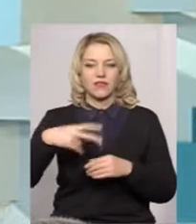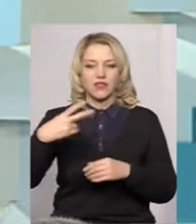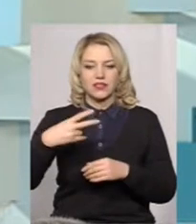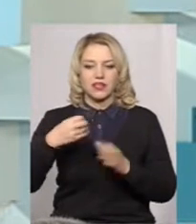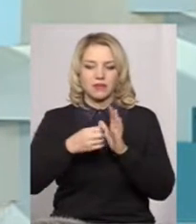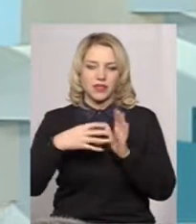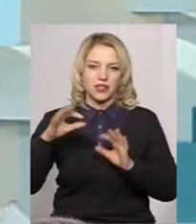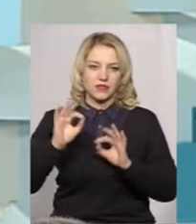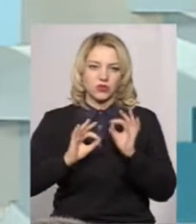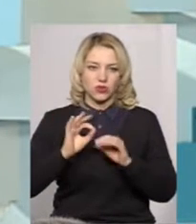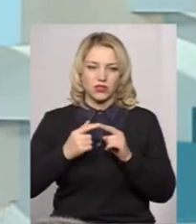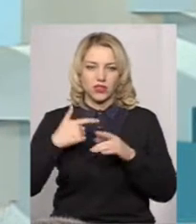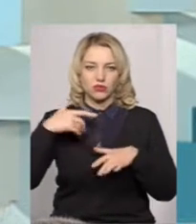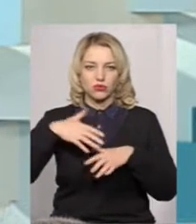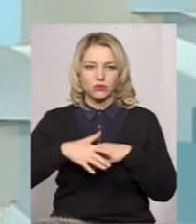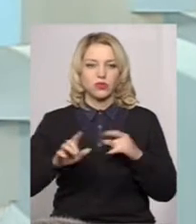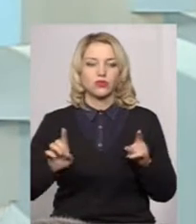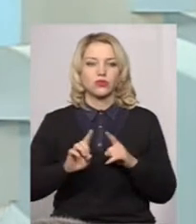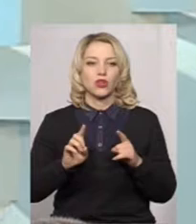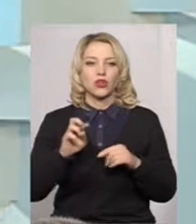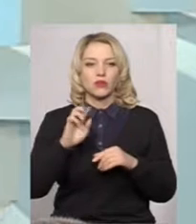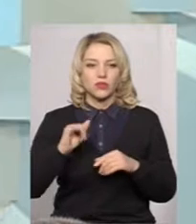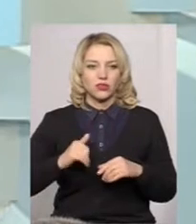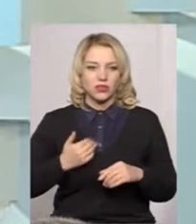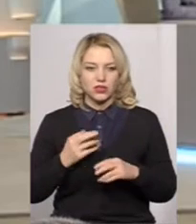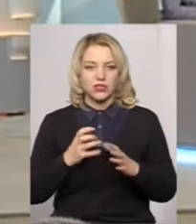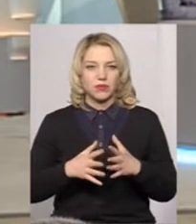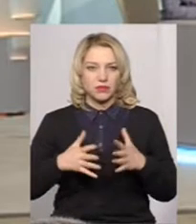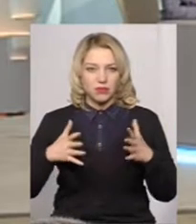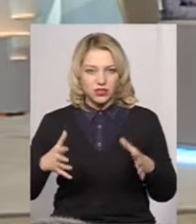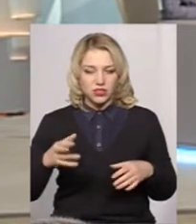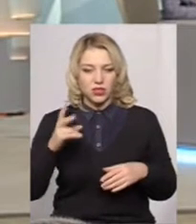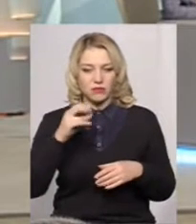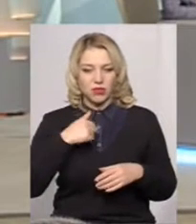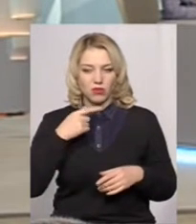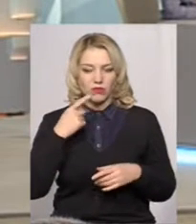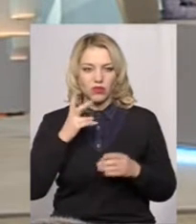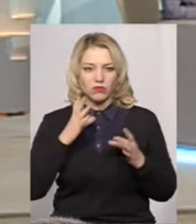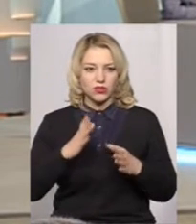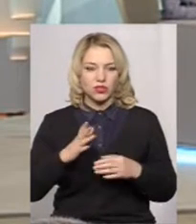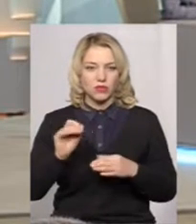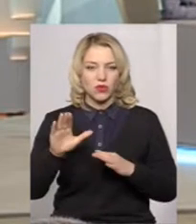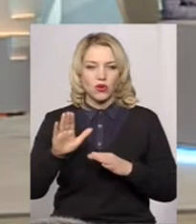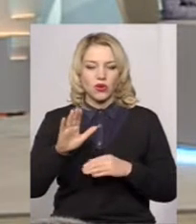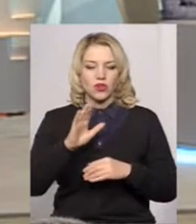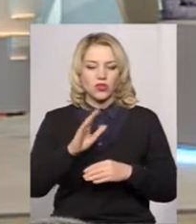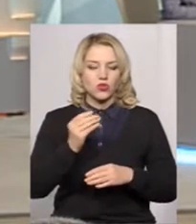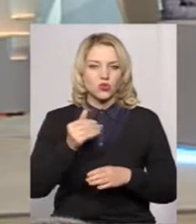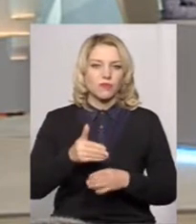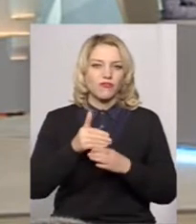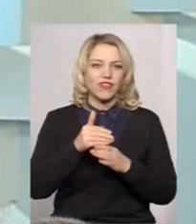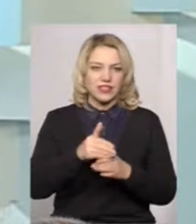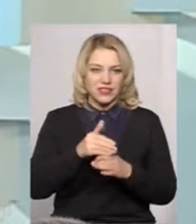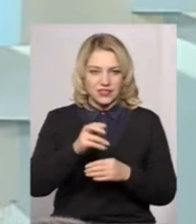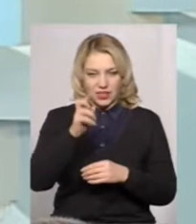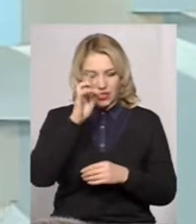менше, 15%. Я розумію, що хотілося б, мабуть, що більше. Ми говоримо тільки про один вид субвенцій, тому що громади